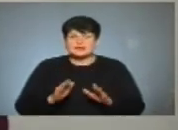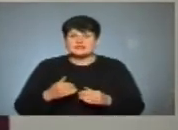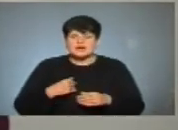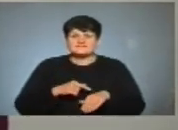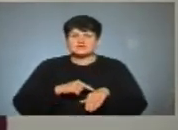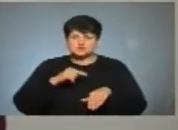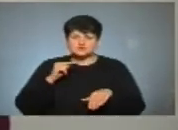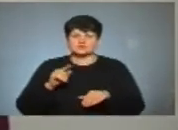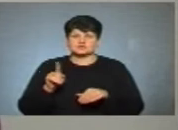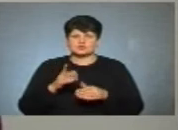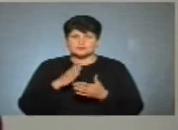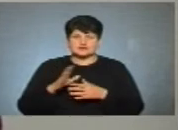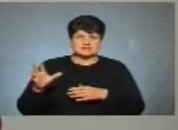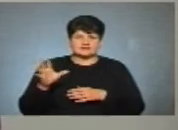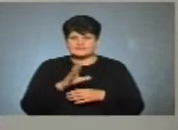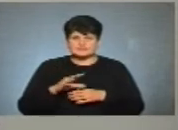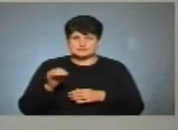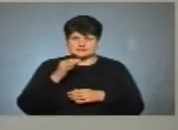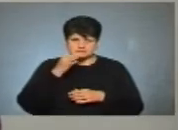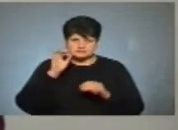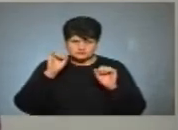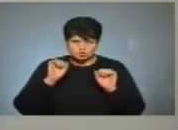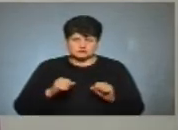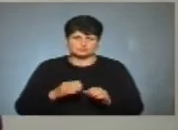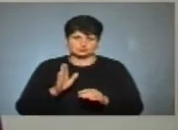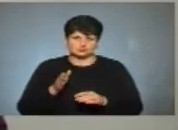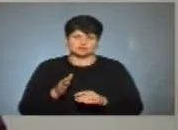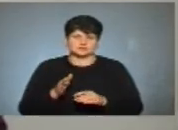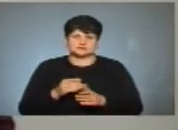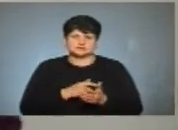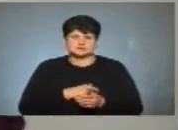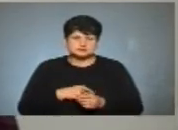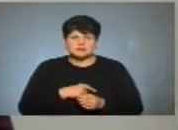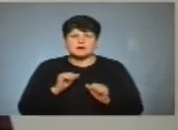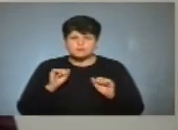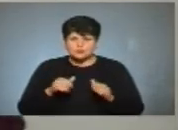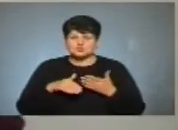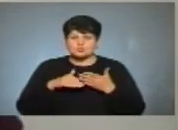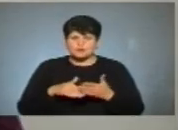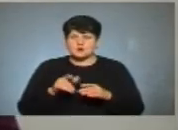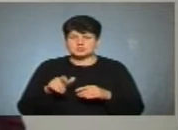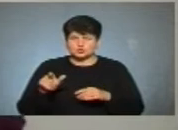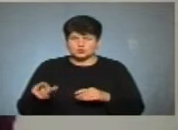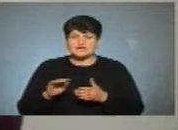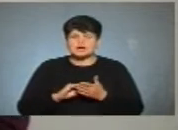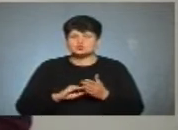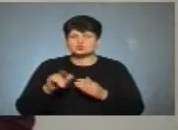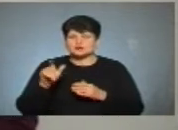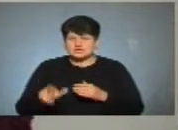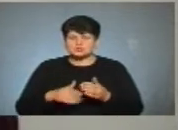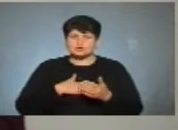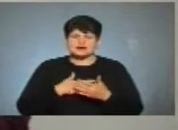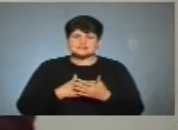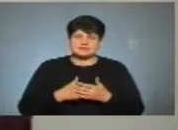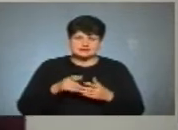відчула, що маючи всі компетенції для того, щоб стати депутатом, я можу допомагати людям і як журналіст, і як громадський